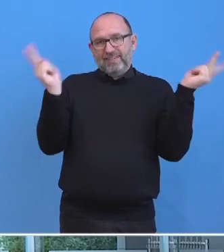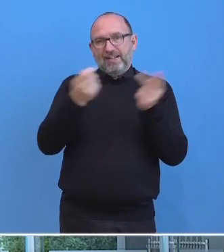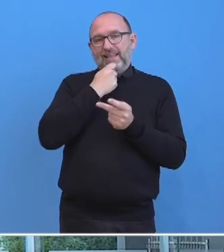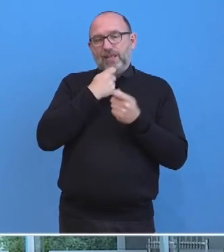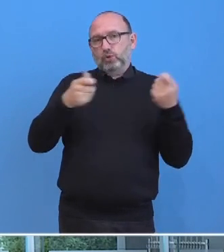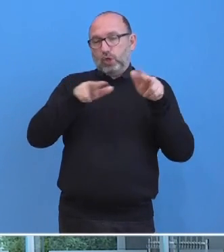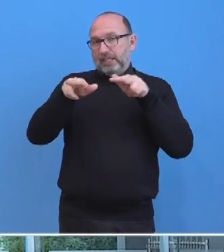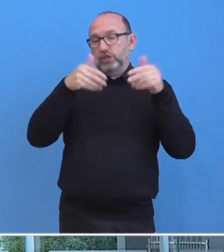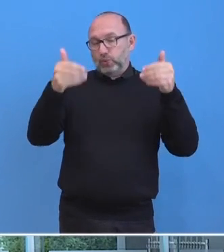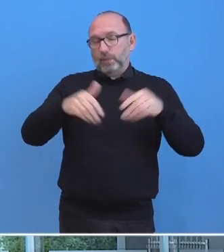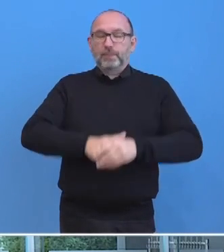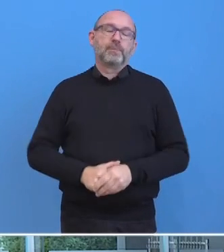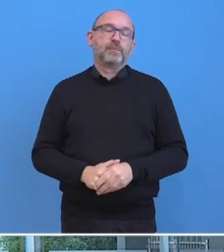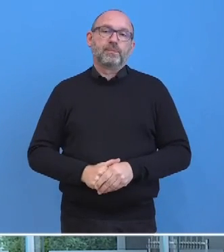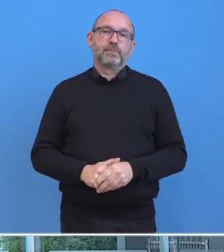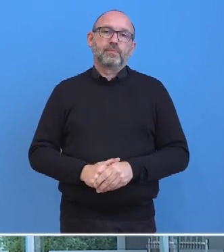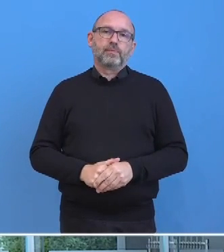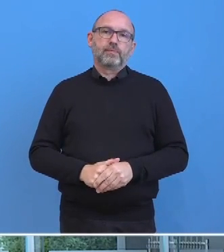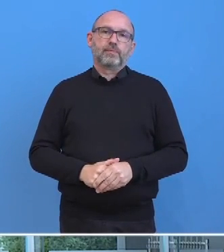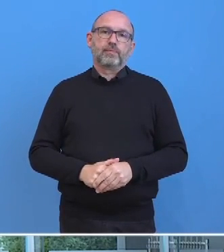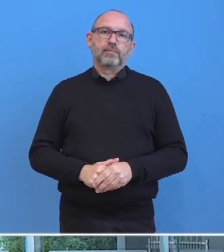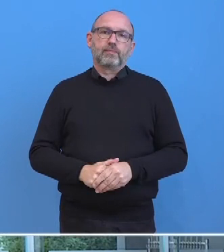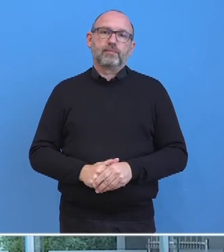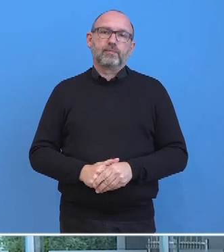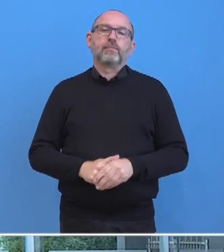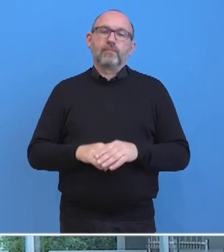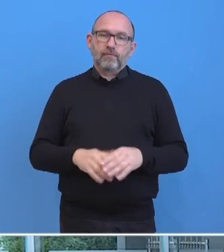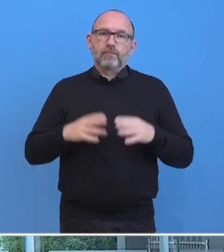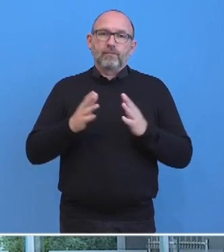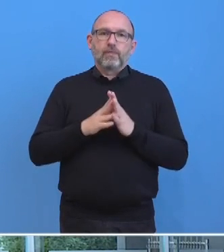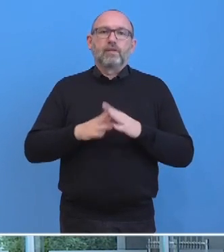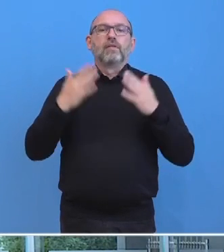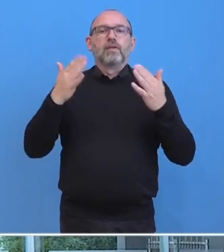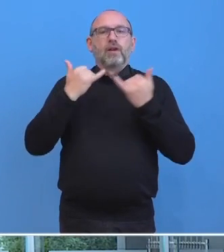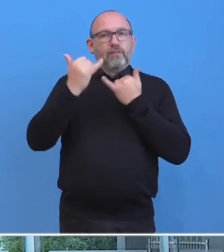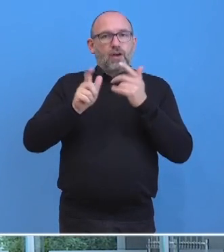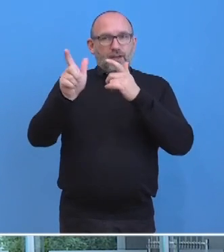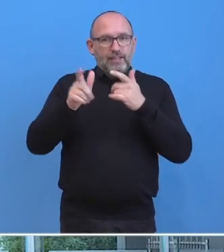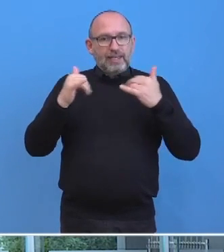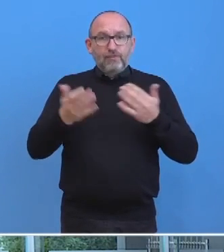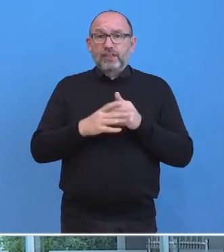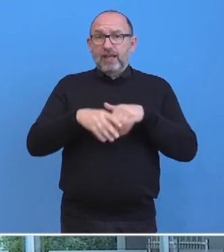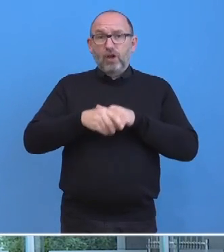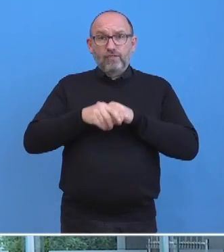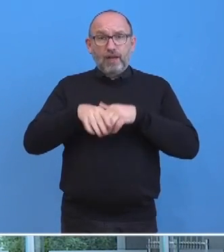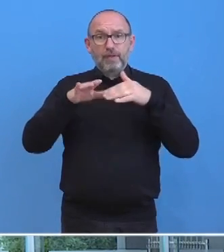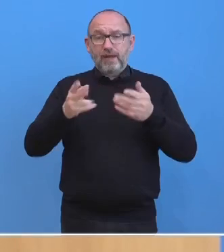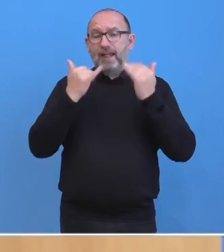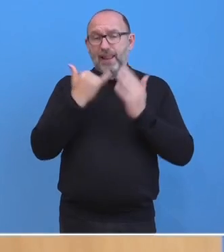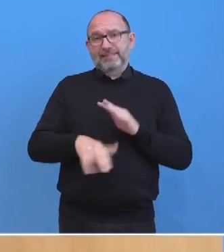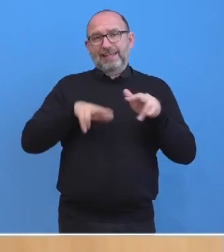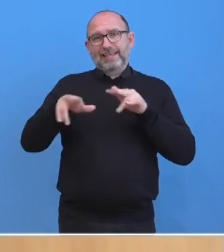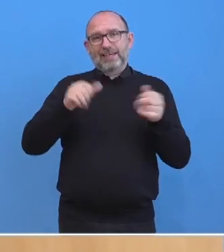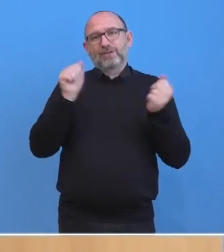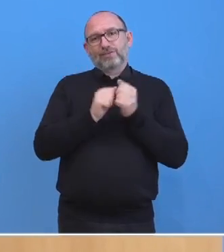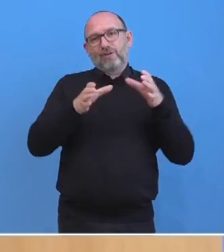Dann Frau Jäger, bitte. Ja, ich möchte die Gelegenheit nutzen, mich von Ihnen zu verabschieden. Das war meine letzte Regierungspressekonferenz. Ich